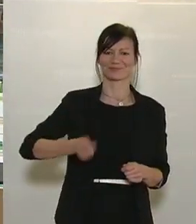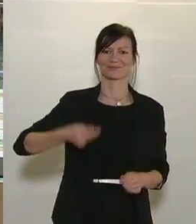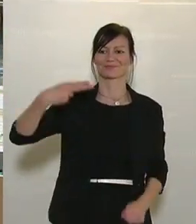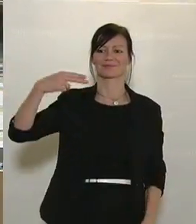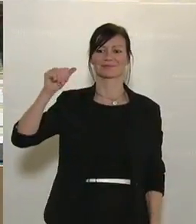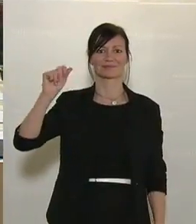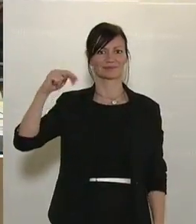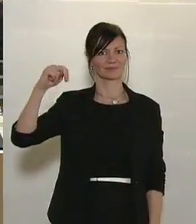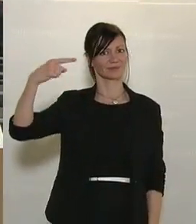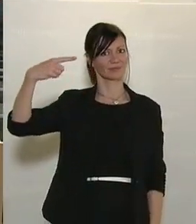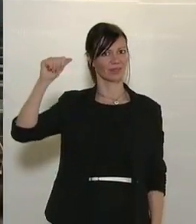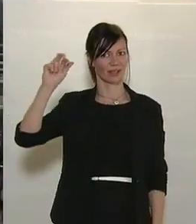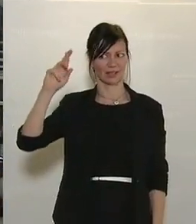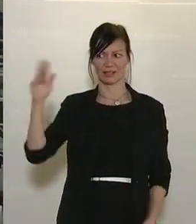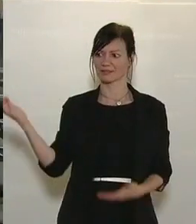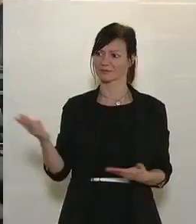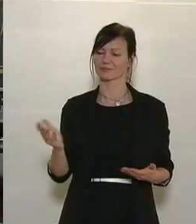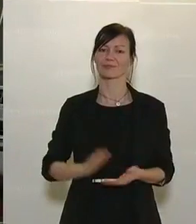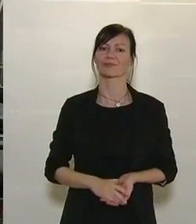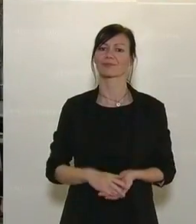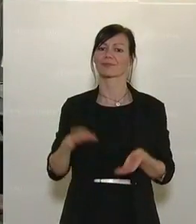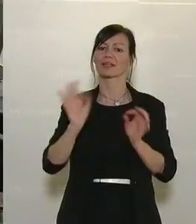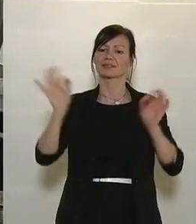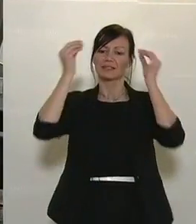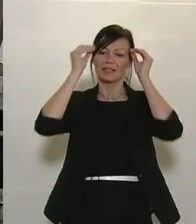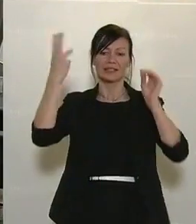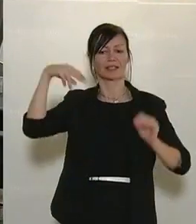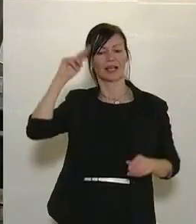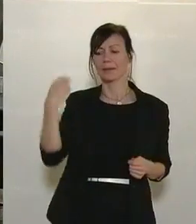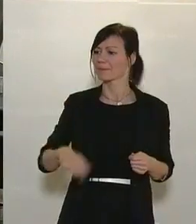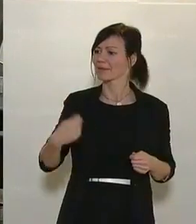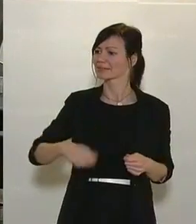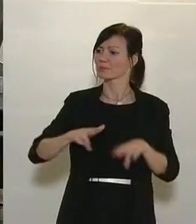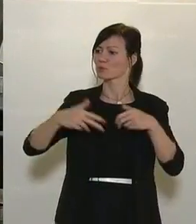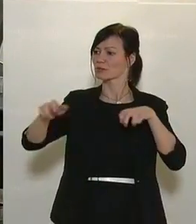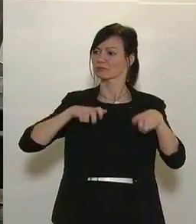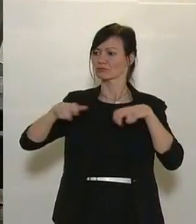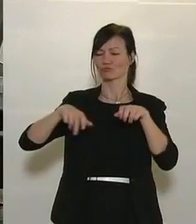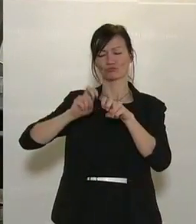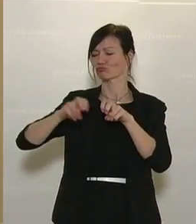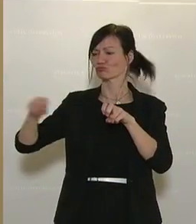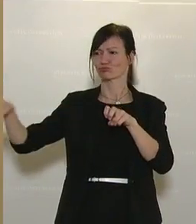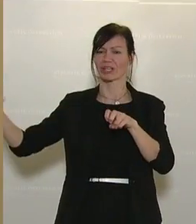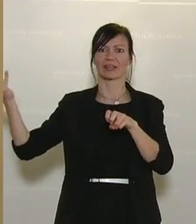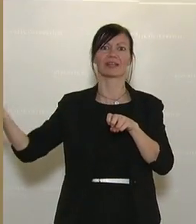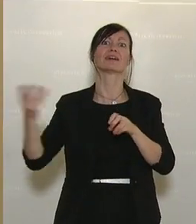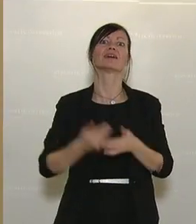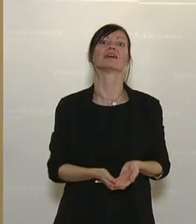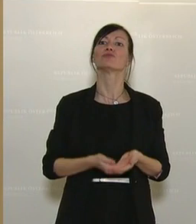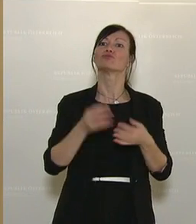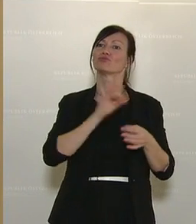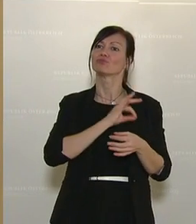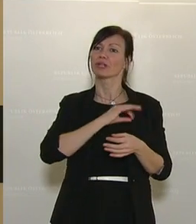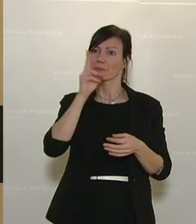Misstransantrag gegen die gesamte Bundesregierung eingebracht hat. Werte Kolleginnen und Kollegen Hohes Haus, wir kommen ja schon langsam